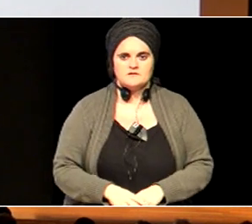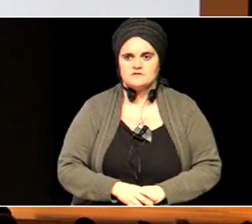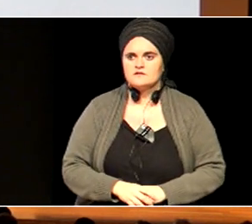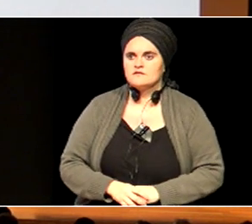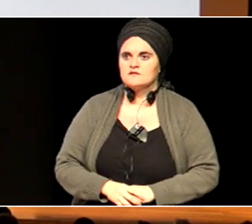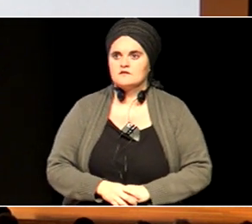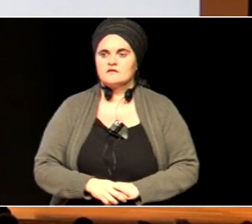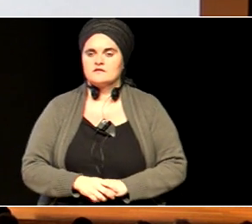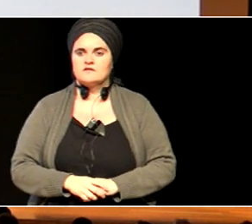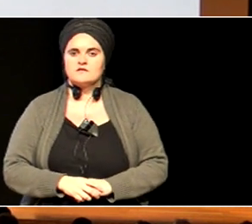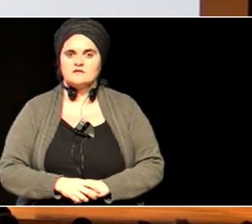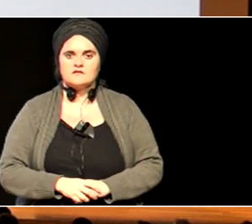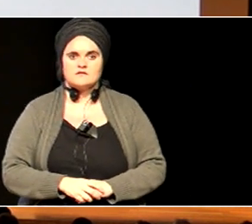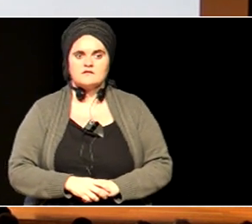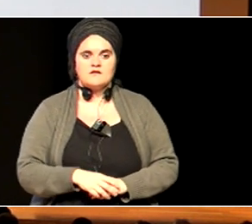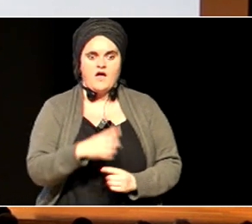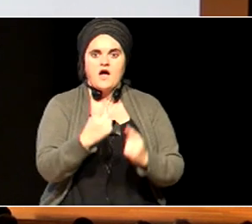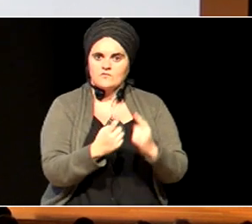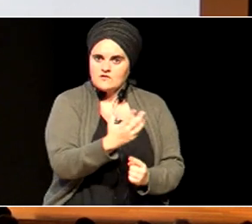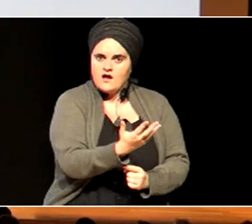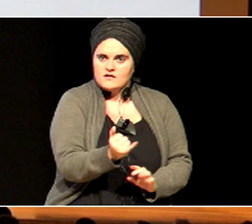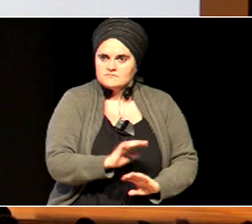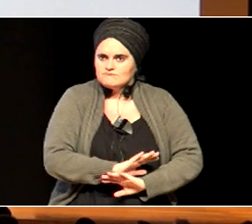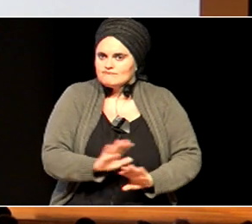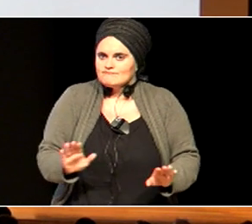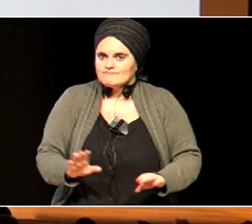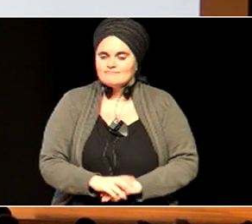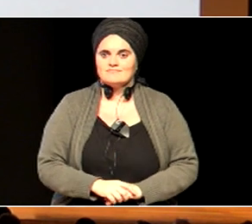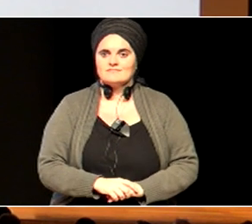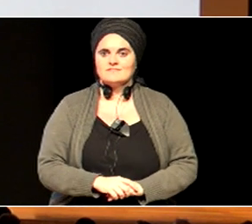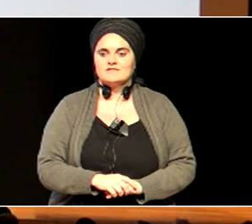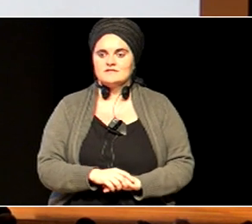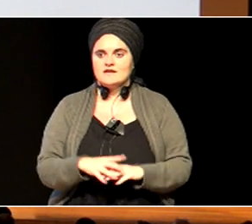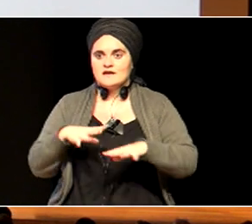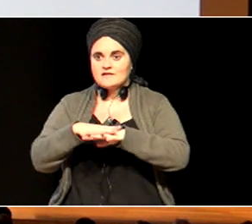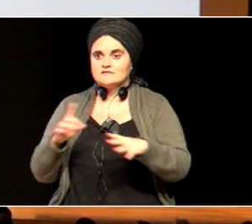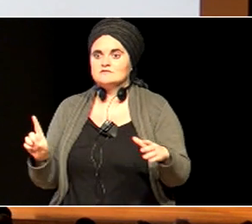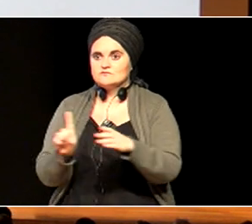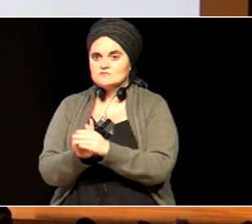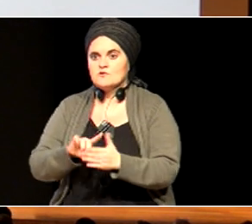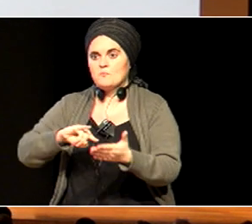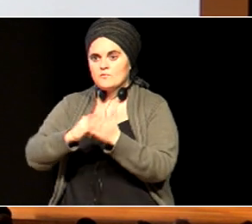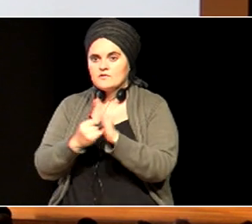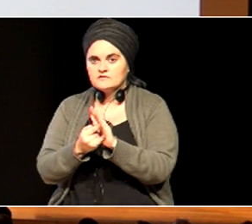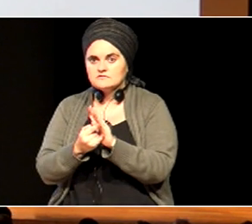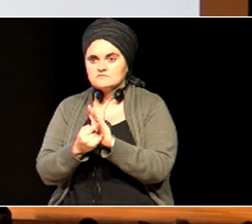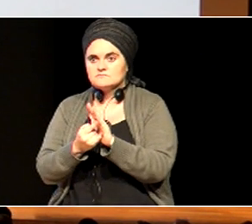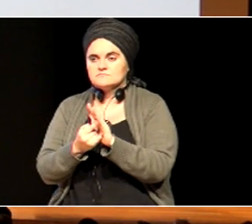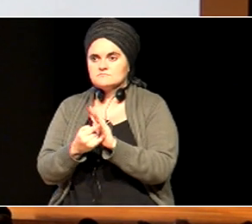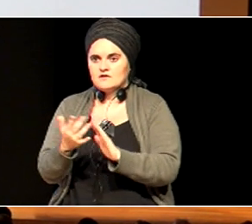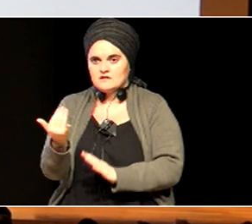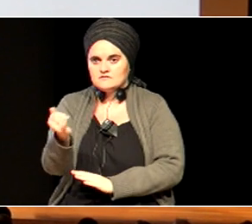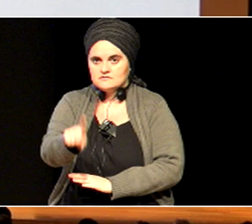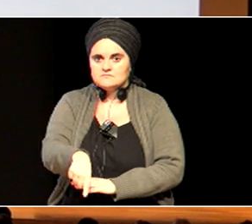hola, ez, baditugu batxuz, ikuspegi inklusiua duten zareak, proiektuak eta programak ere badau de, eta